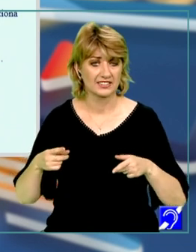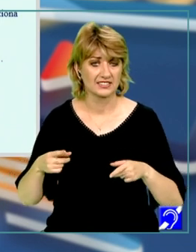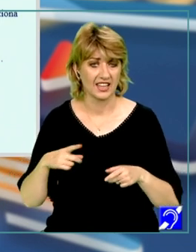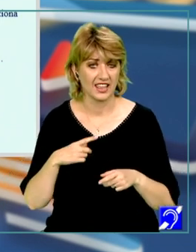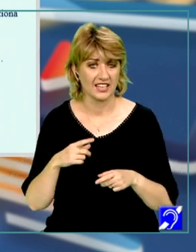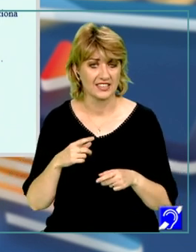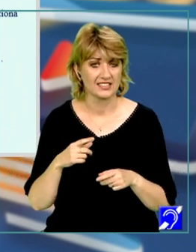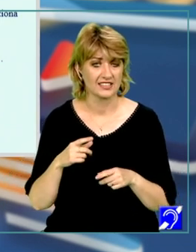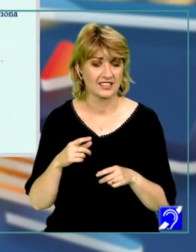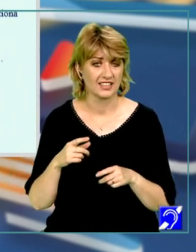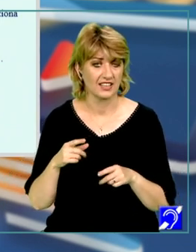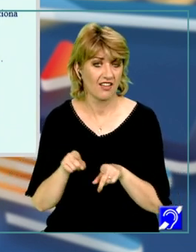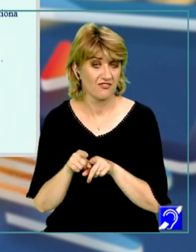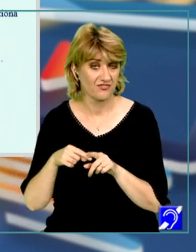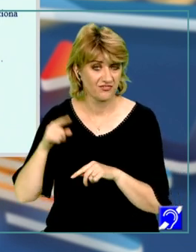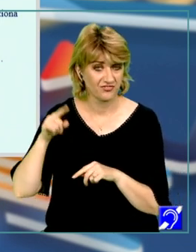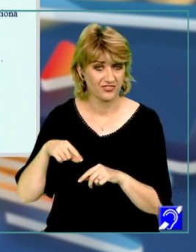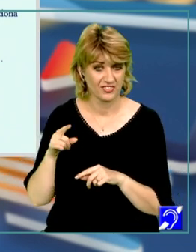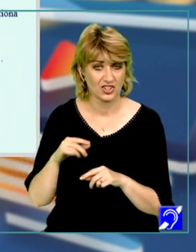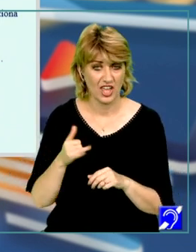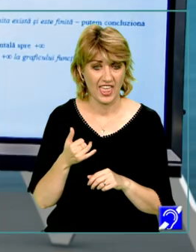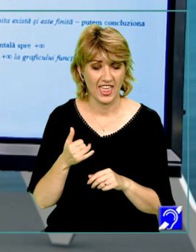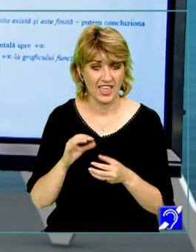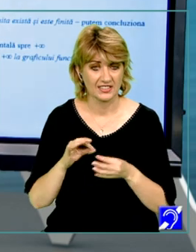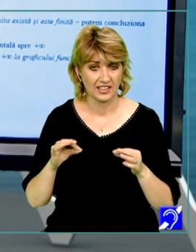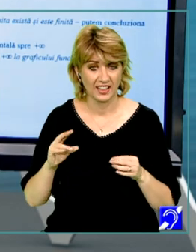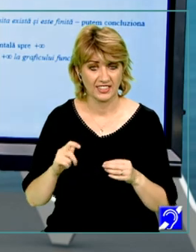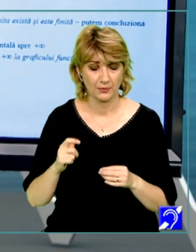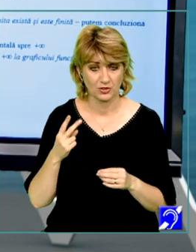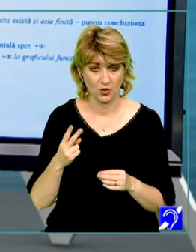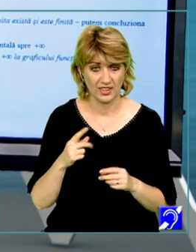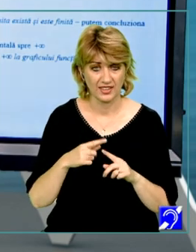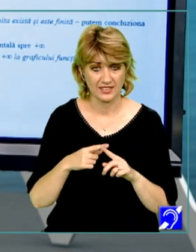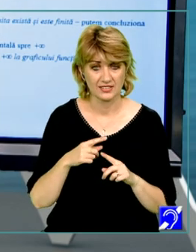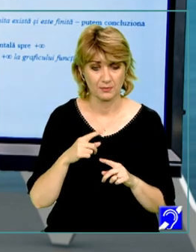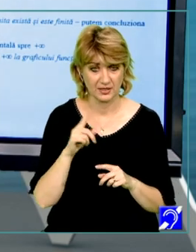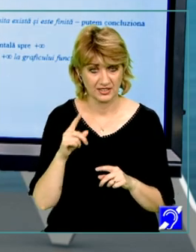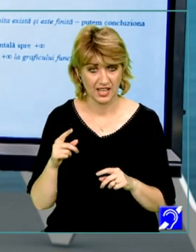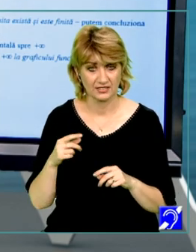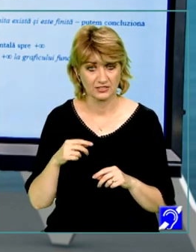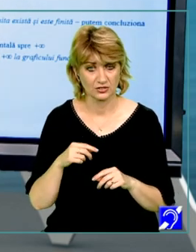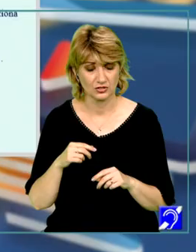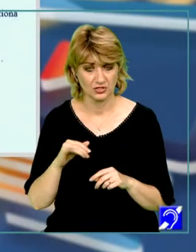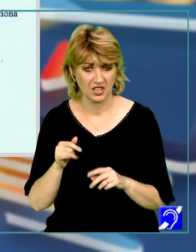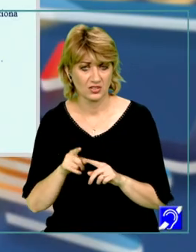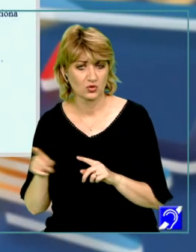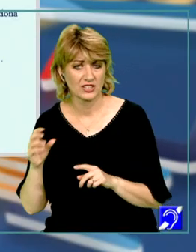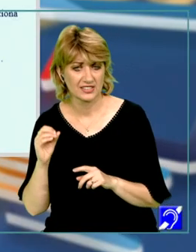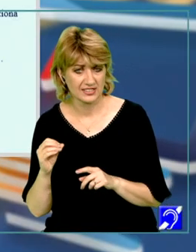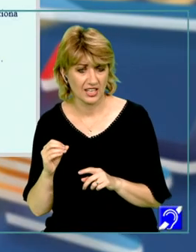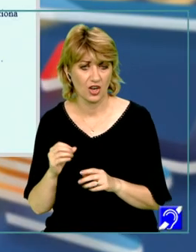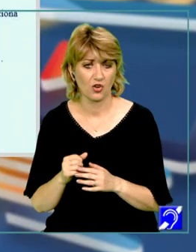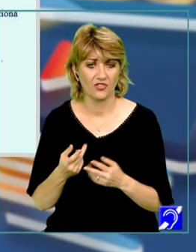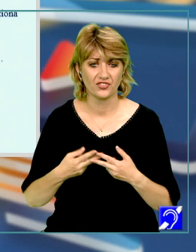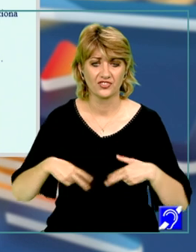sumă dintr-o constantă și expresii de tipul 2 pe x pătrat, 1 pe x pătrat care tind la 0. În final putem trage